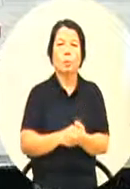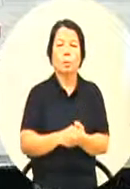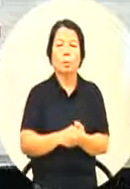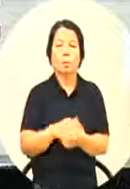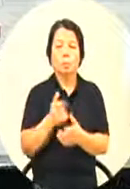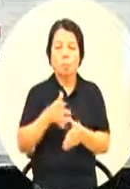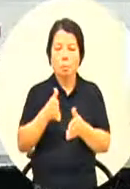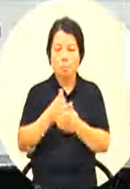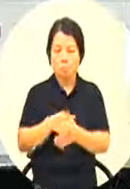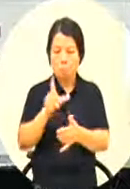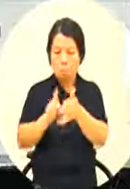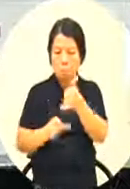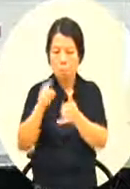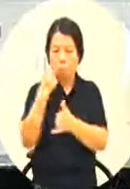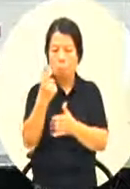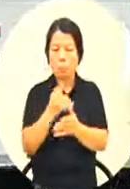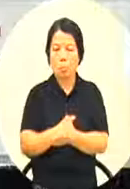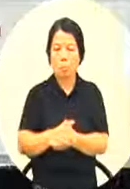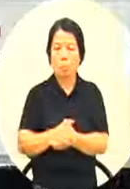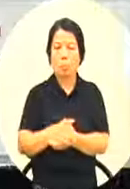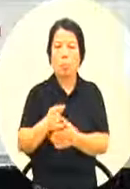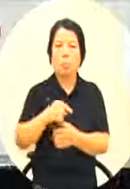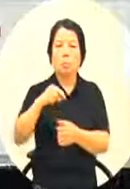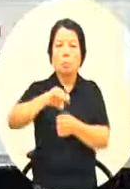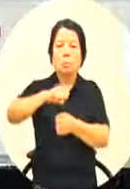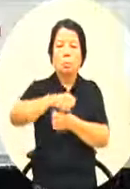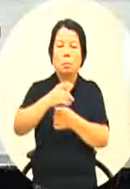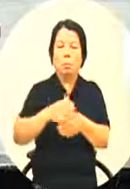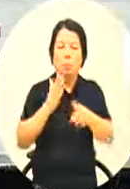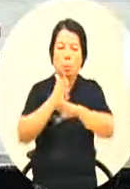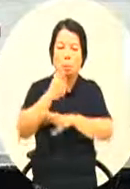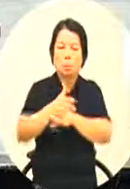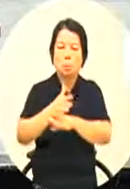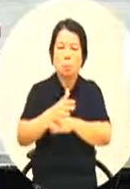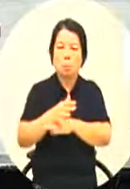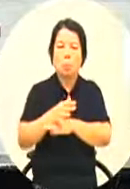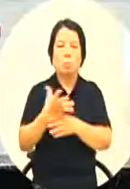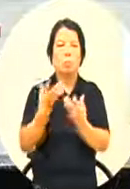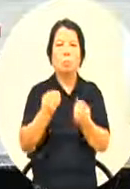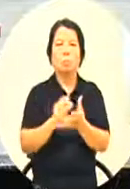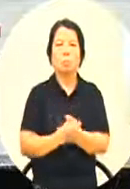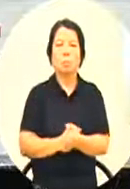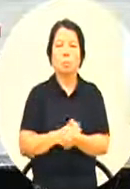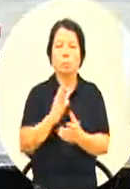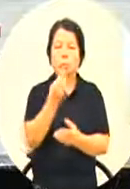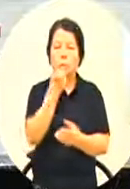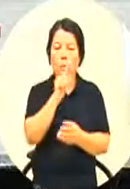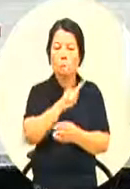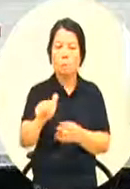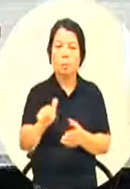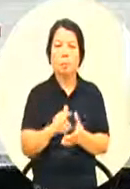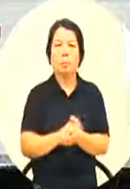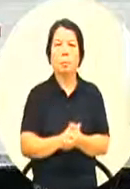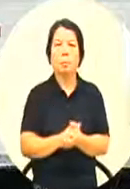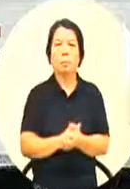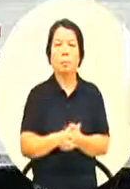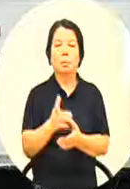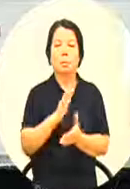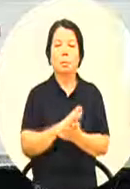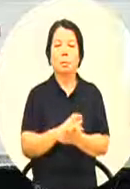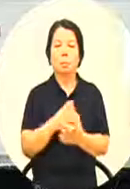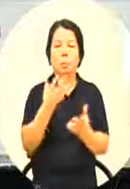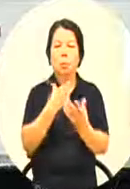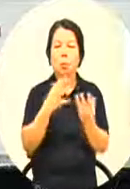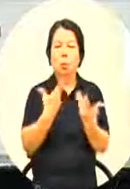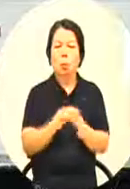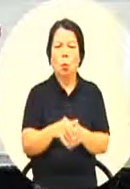这个添加物没有超过一定的标准但是我们在这个食物当中其实已经重重重重重